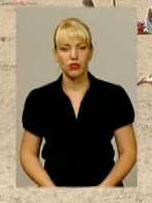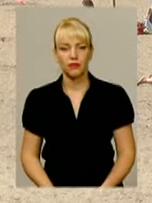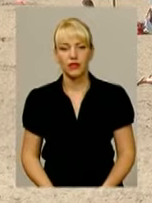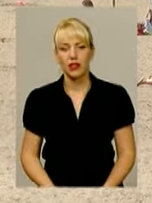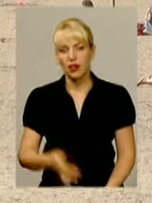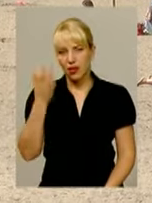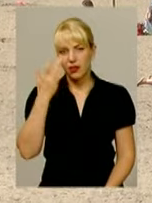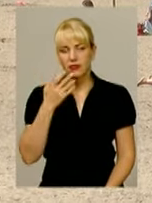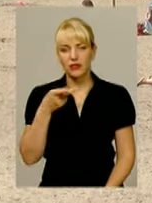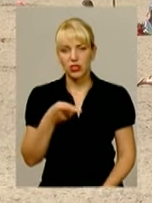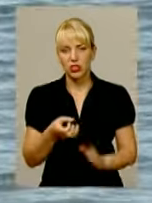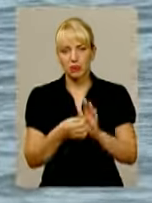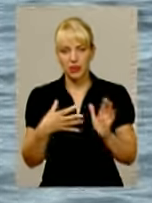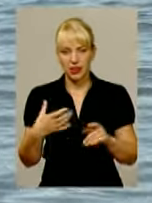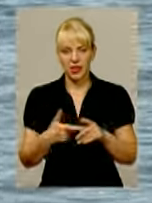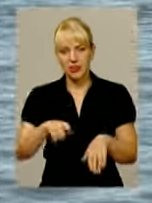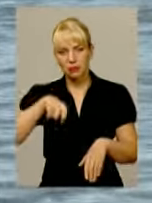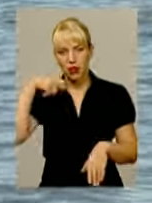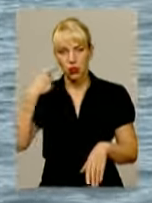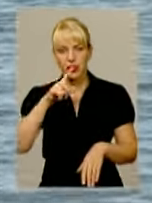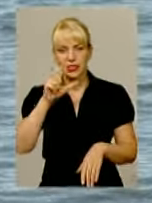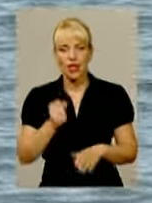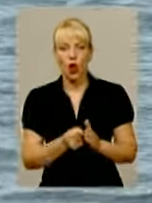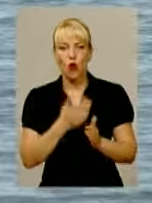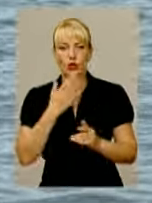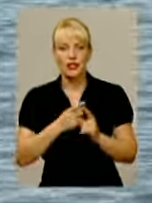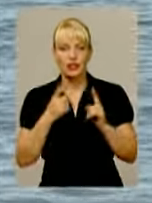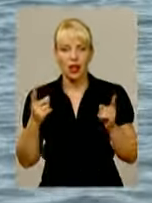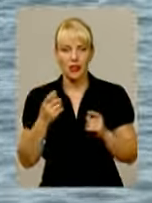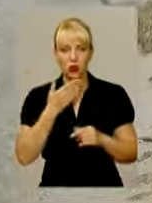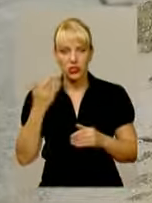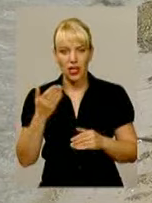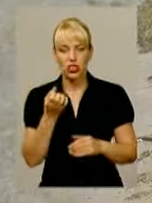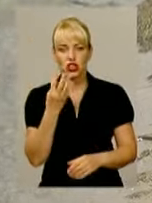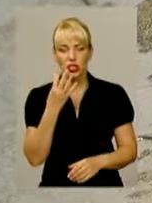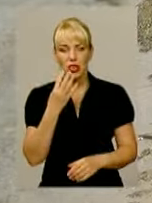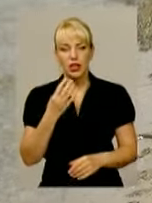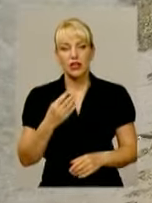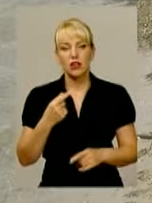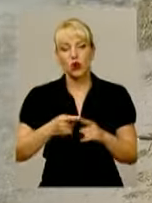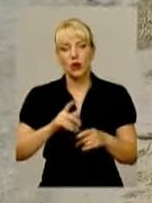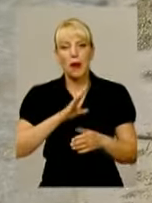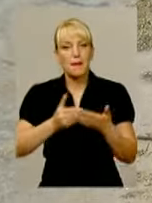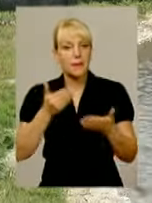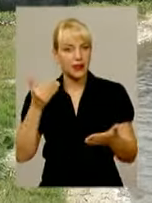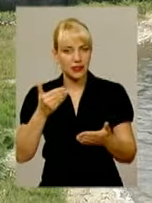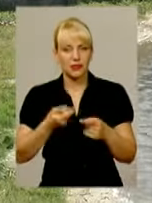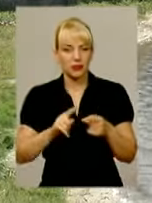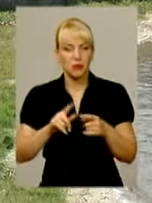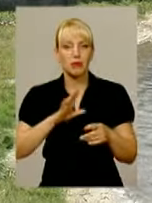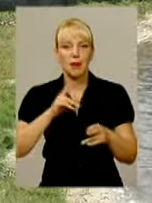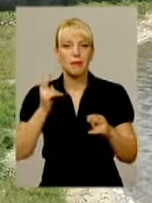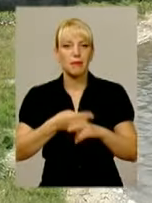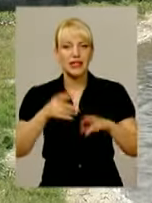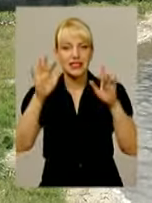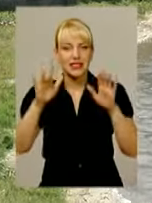Літо 2015. Найспекотніше за останні чотири роки. Йому передувала безсніжна зима. Закономірно, що рівень води у